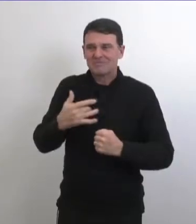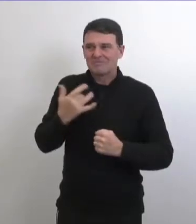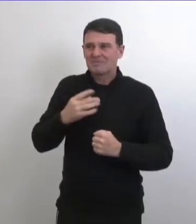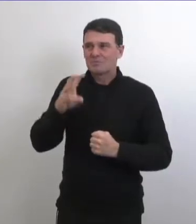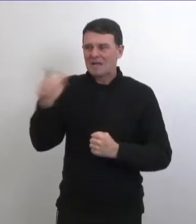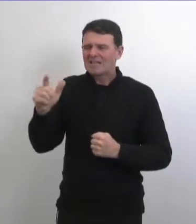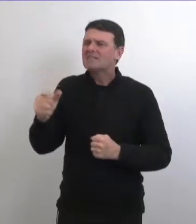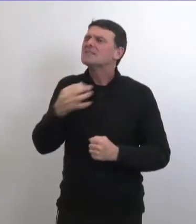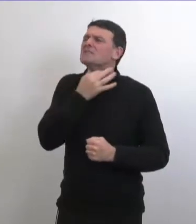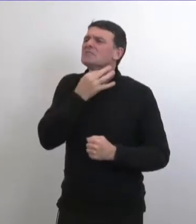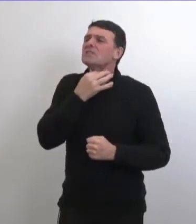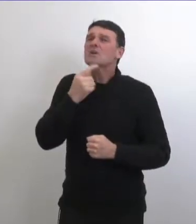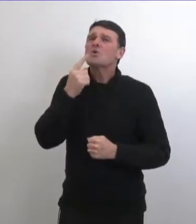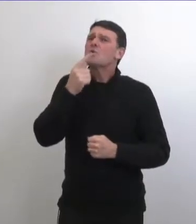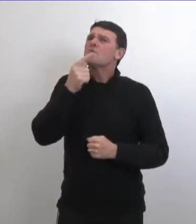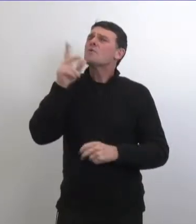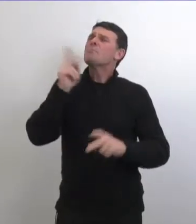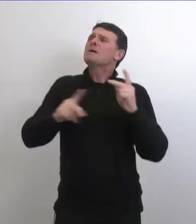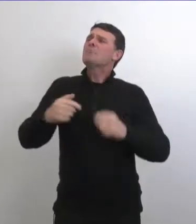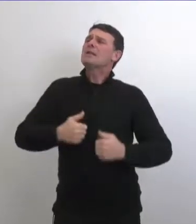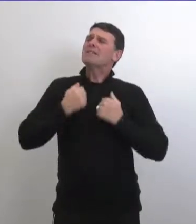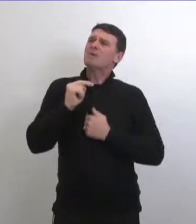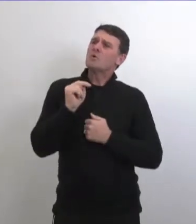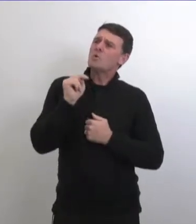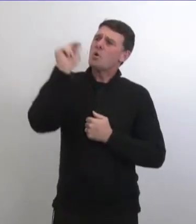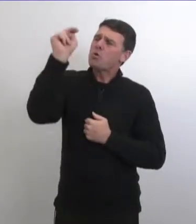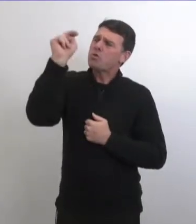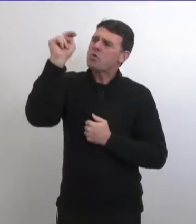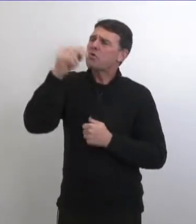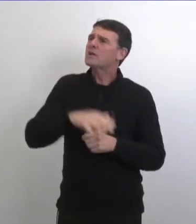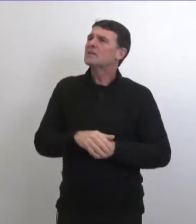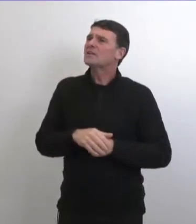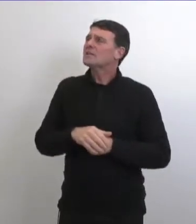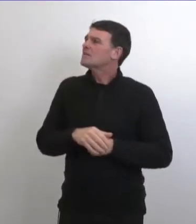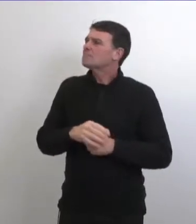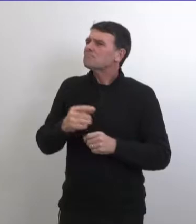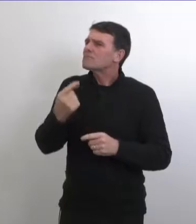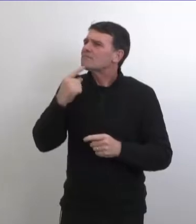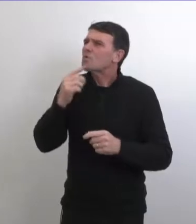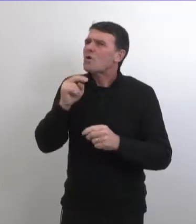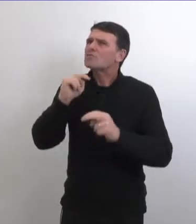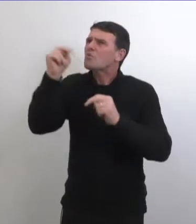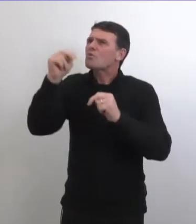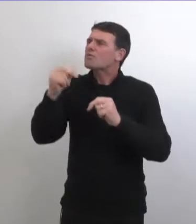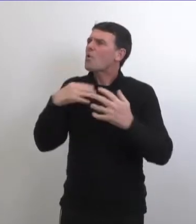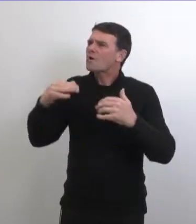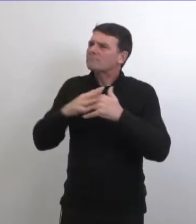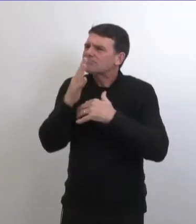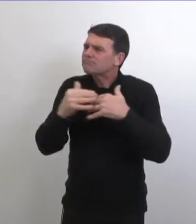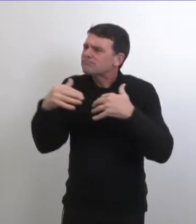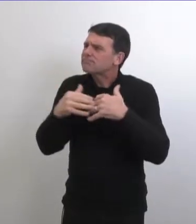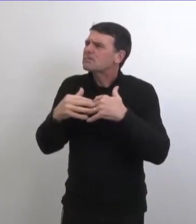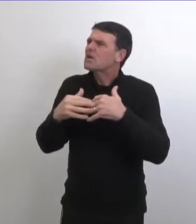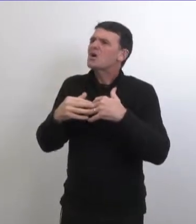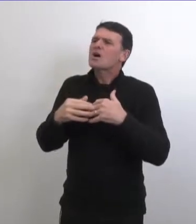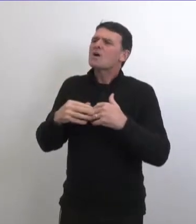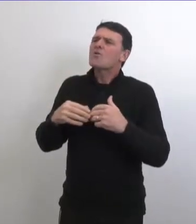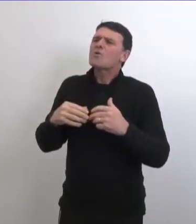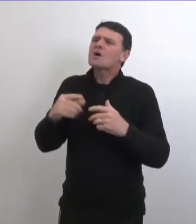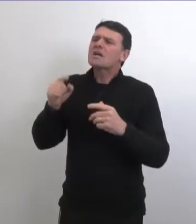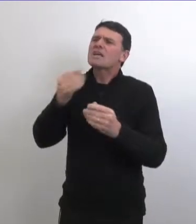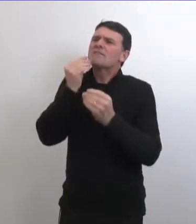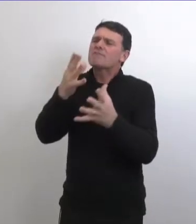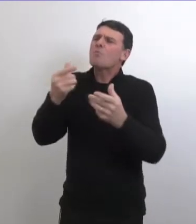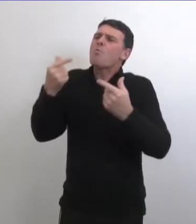bonjour j'espère que vous allez bien pourriez vous qu'est ce que vous pouvez dire aux premières nations du nord qui sont isolées